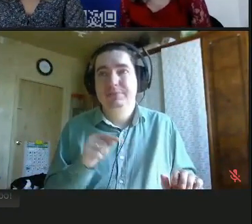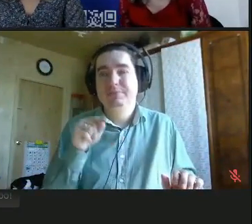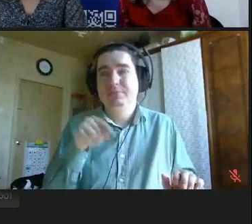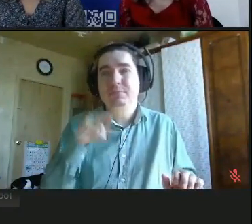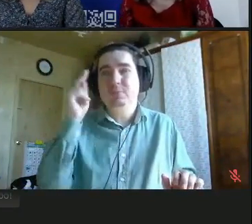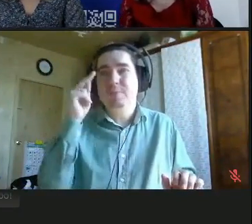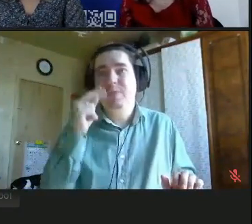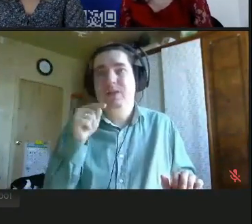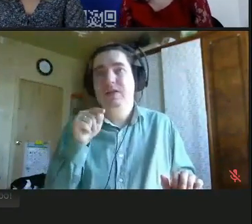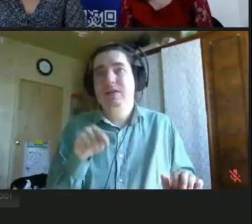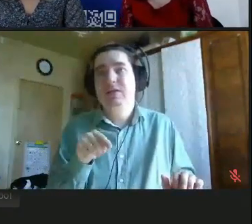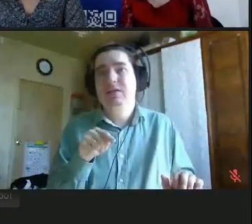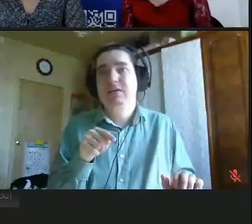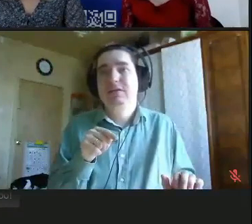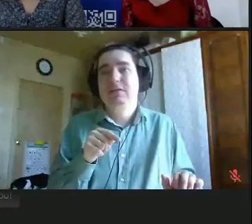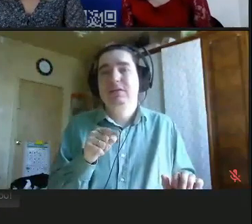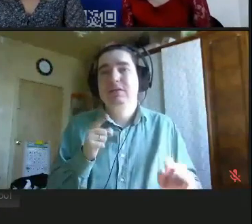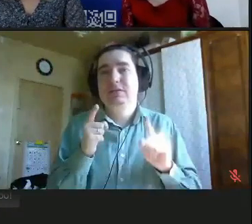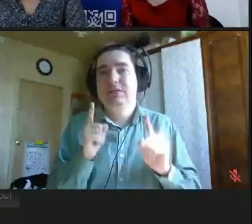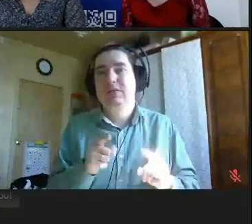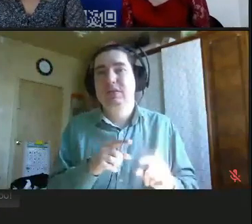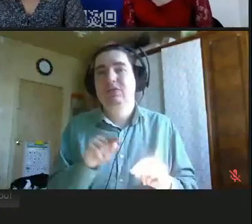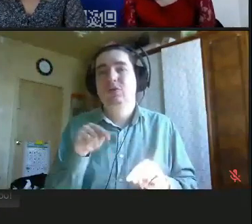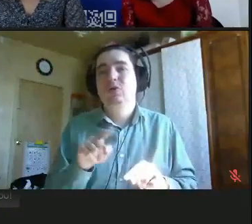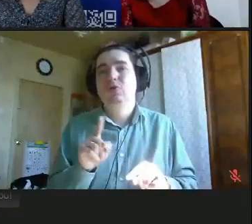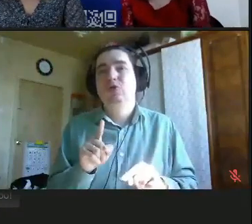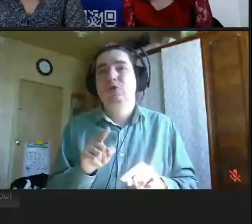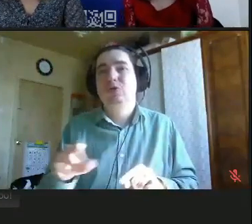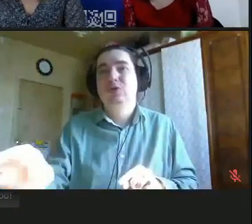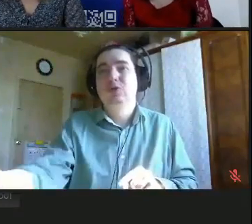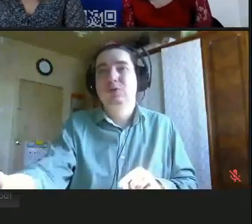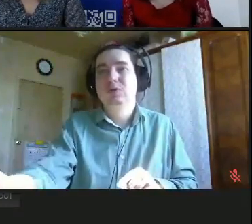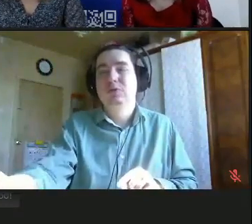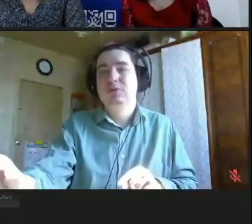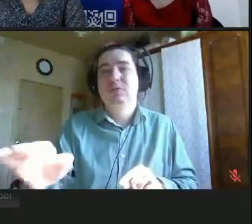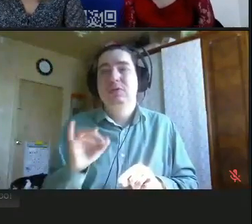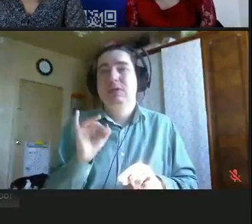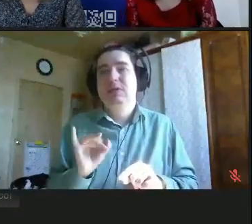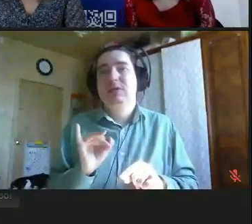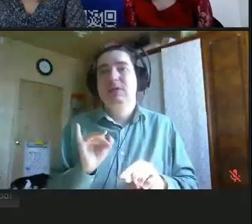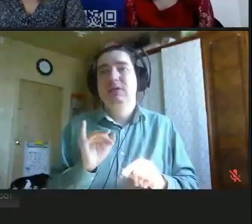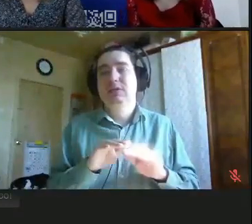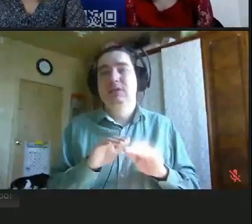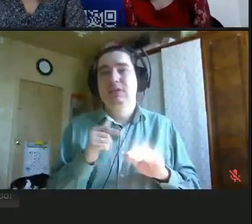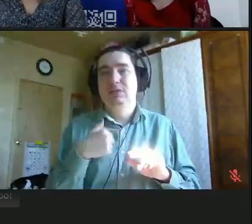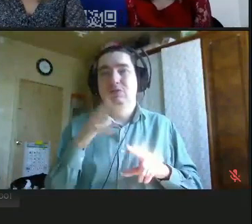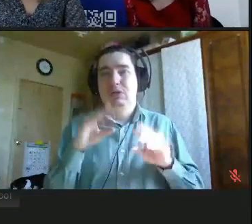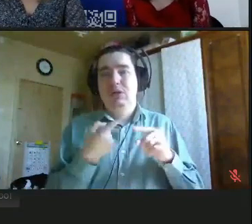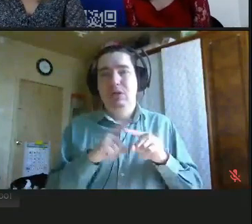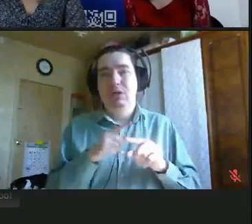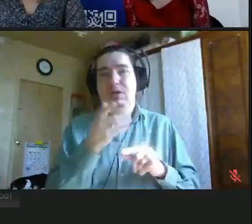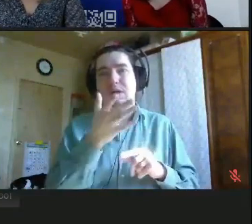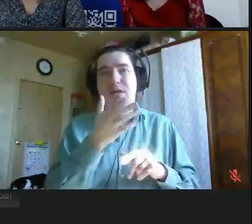принимать критику, что ты не идеален, и в принципе, ну, это